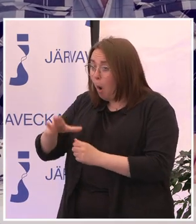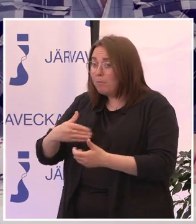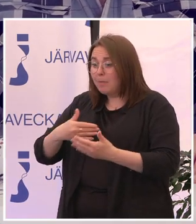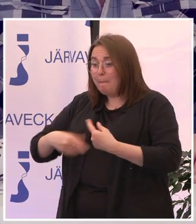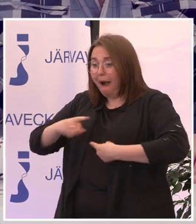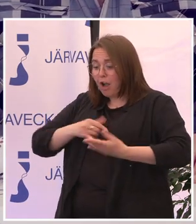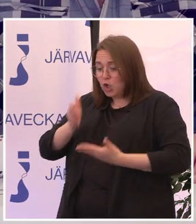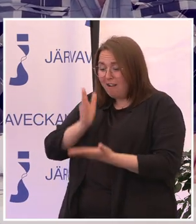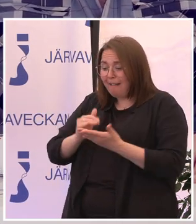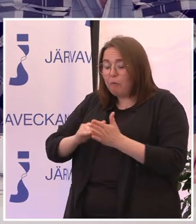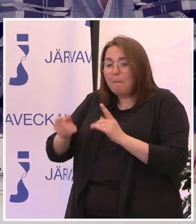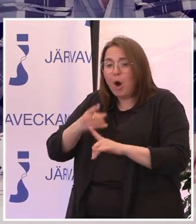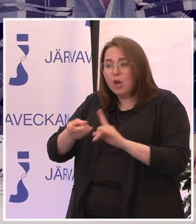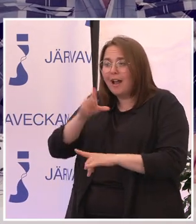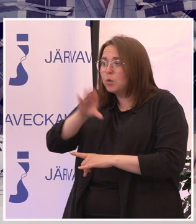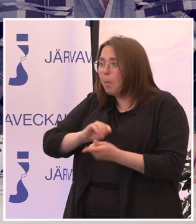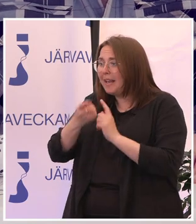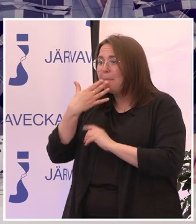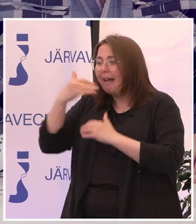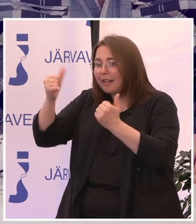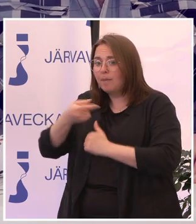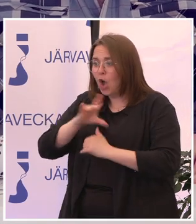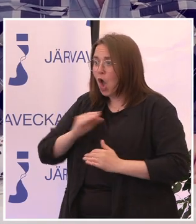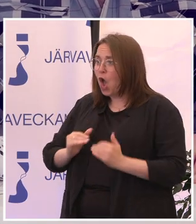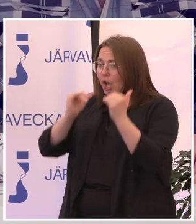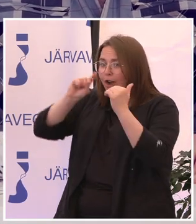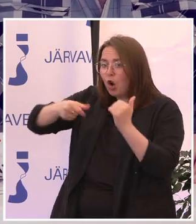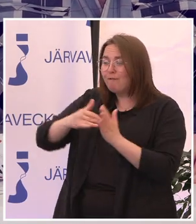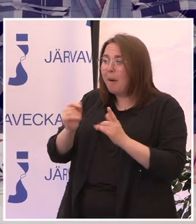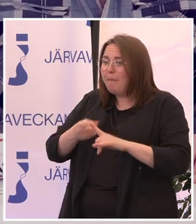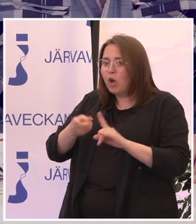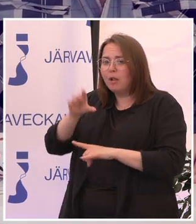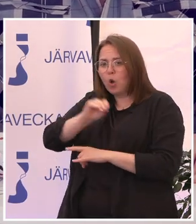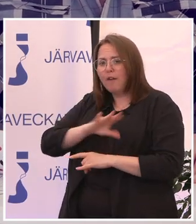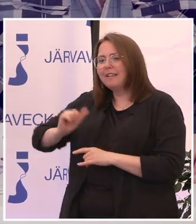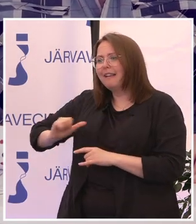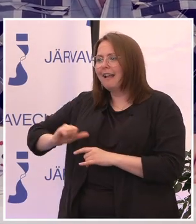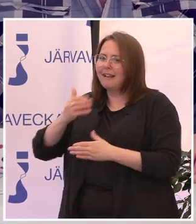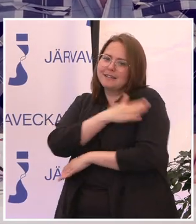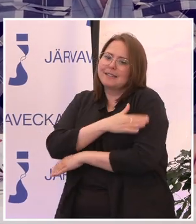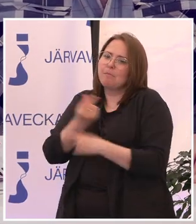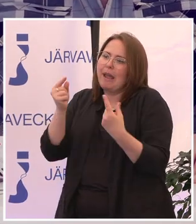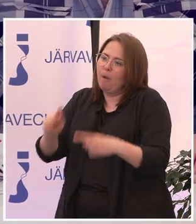början så blir det mycket... Om ni ställer höga krav så får vi tillgängliga tjänster med en gång.